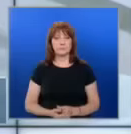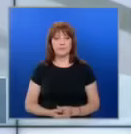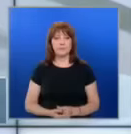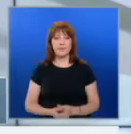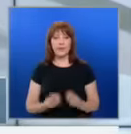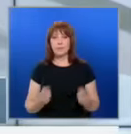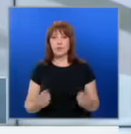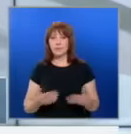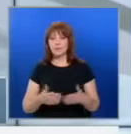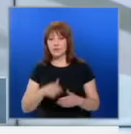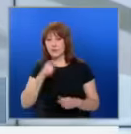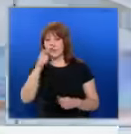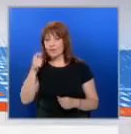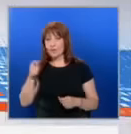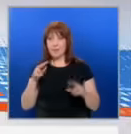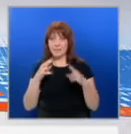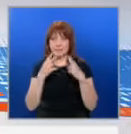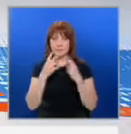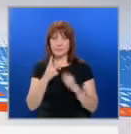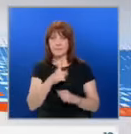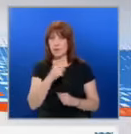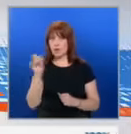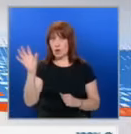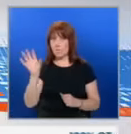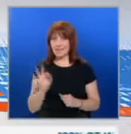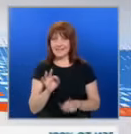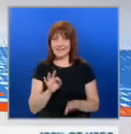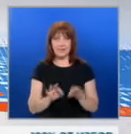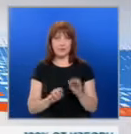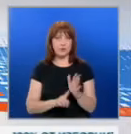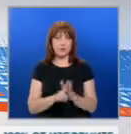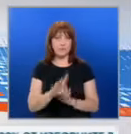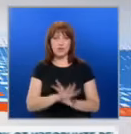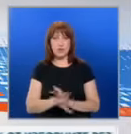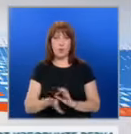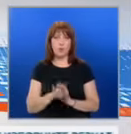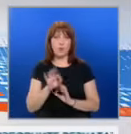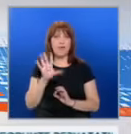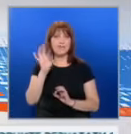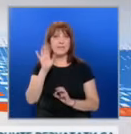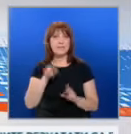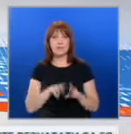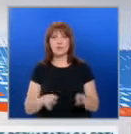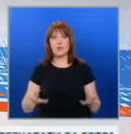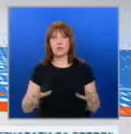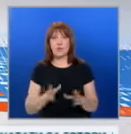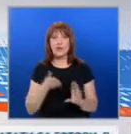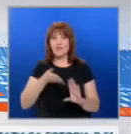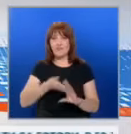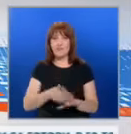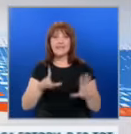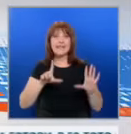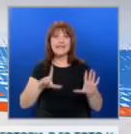Здравейте с новините в 18. 100% от изборните резултати са готови. В 50-тото народно събрание влизат